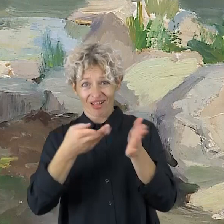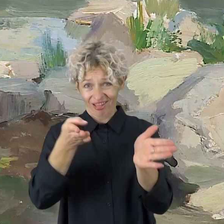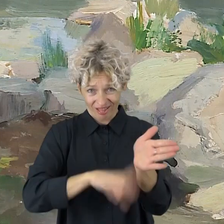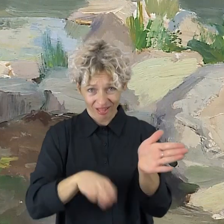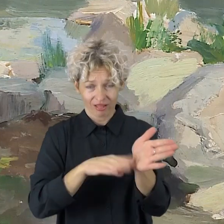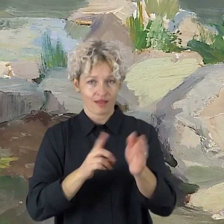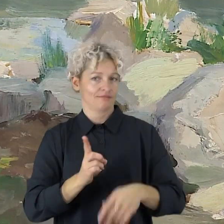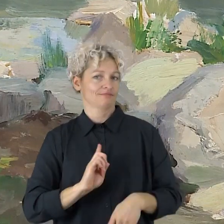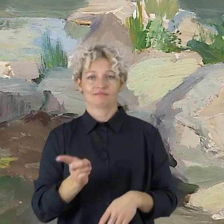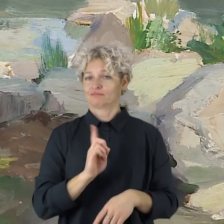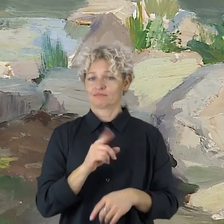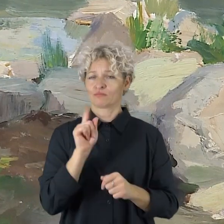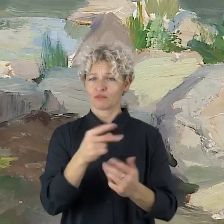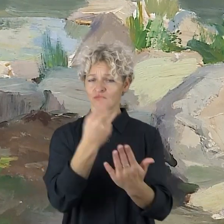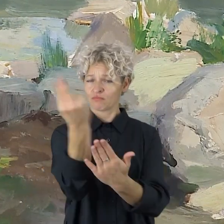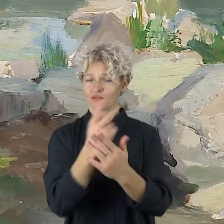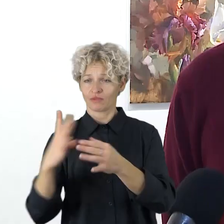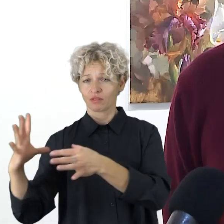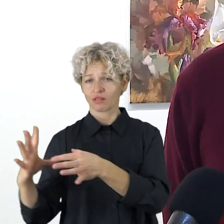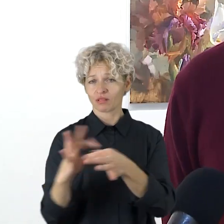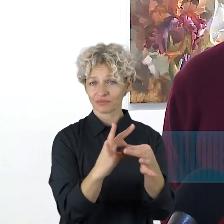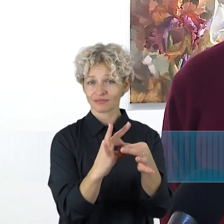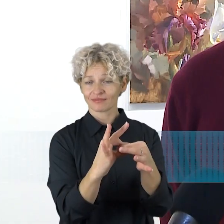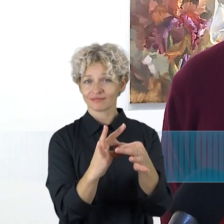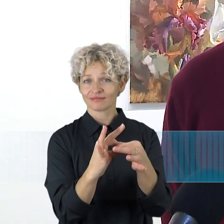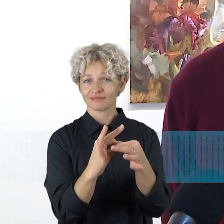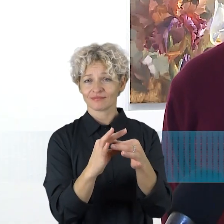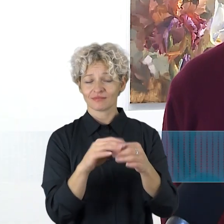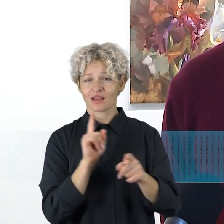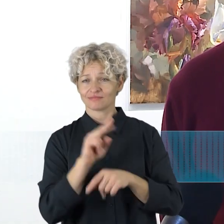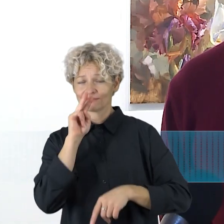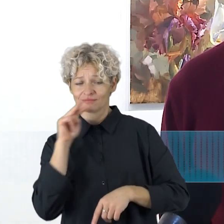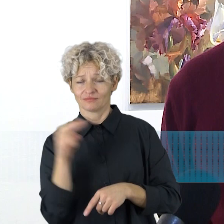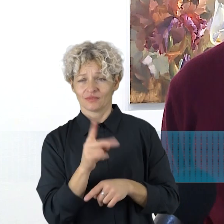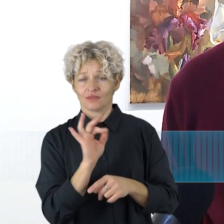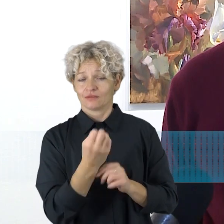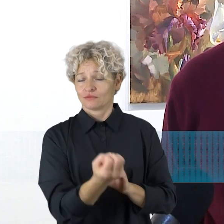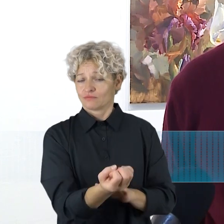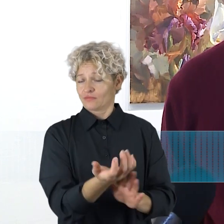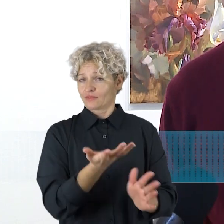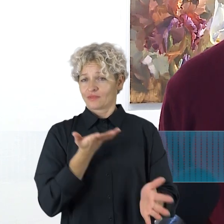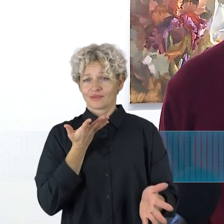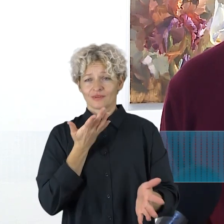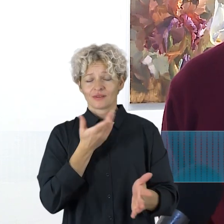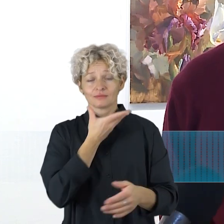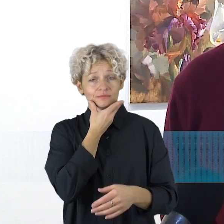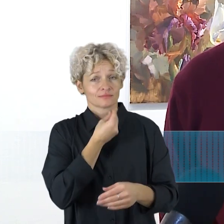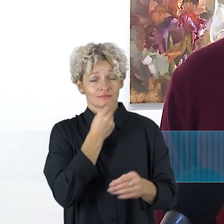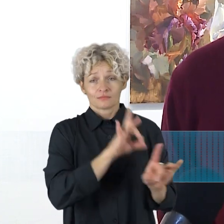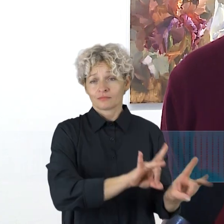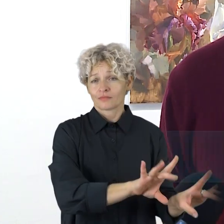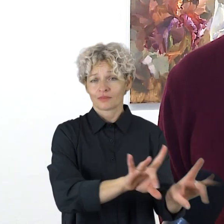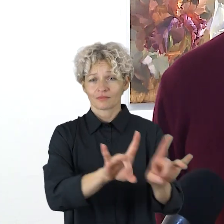daugiai lypė raiško šviesa. Realizmas, kuris pereina viršyje save, peržengia save,